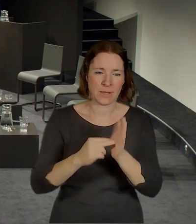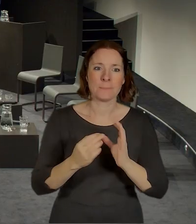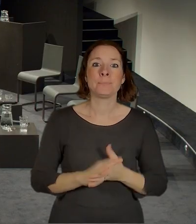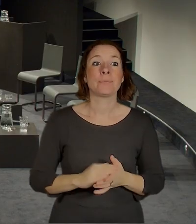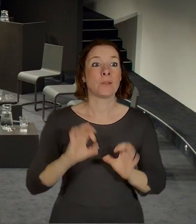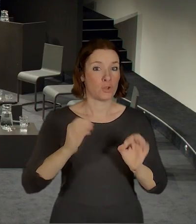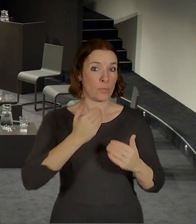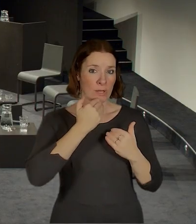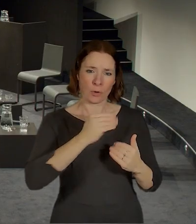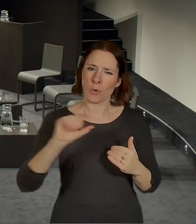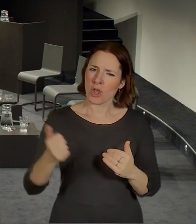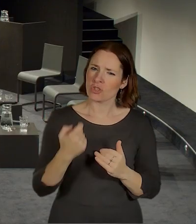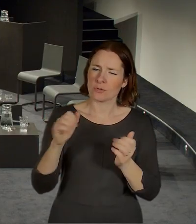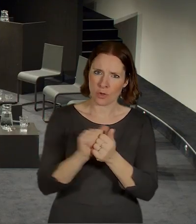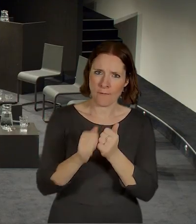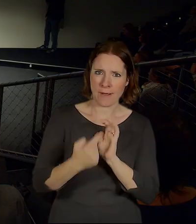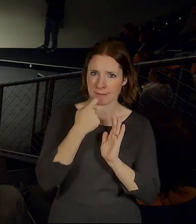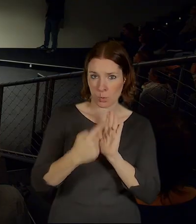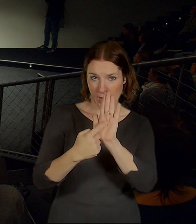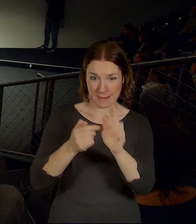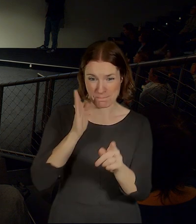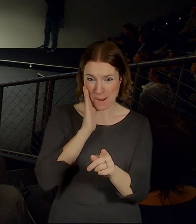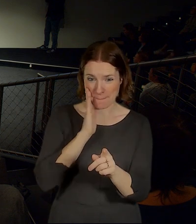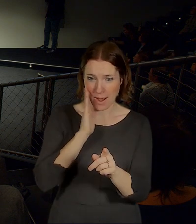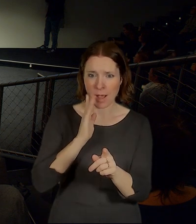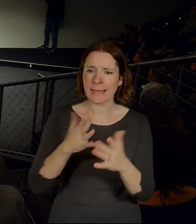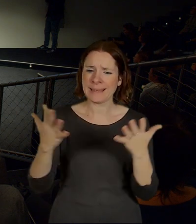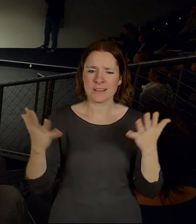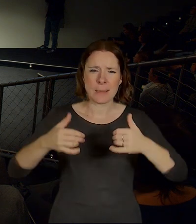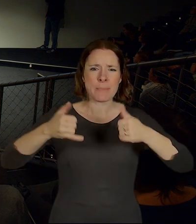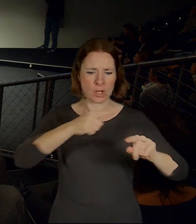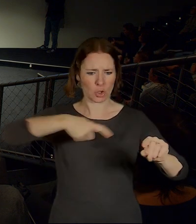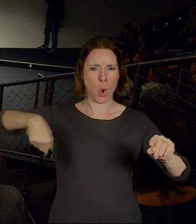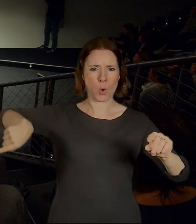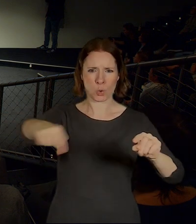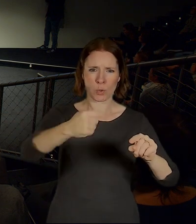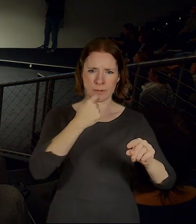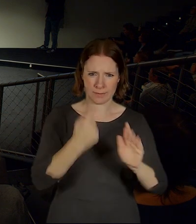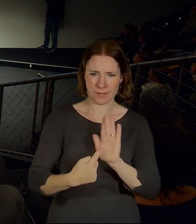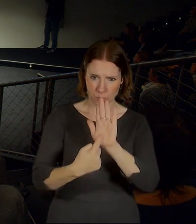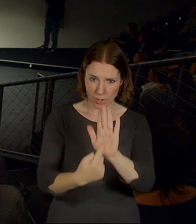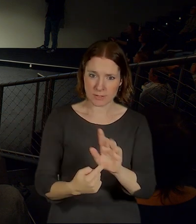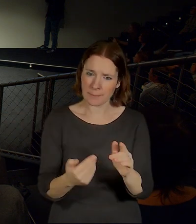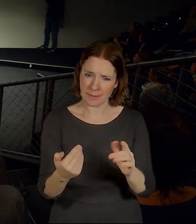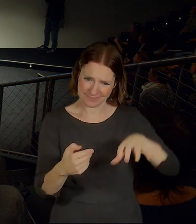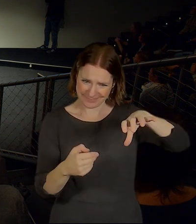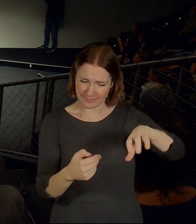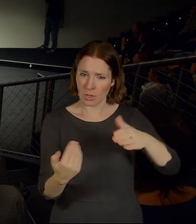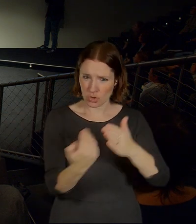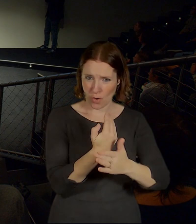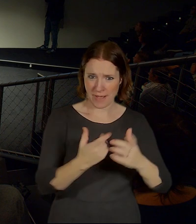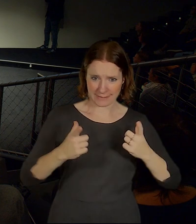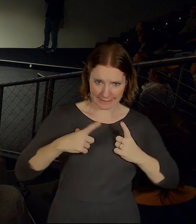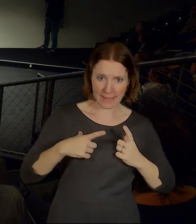já ještě využijuji tady tu mapku, jenom abych ukázal, tadyhle stady nám vede Pražský okruh, to znamená, tadyhle stady, když vznikne ta nová stanice, jde po